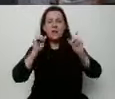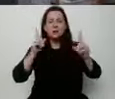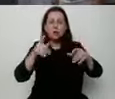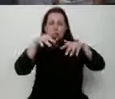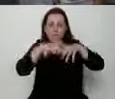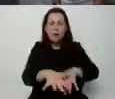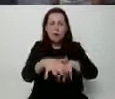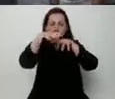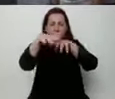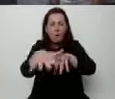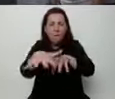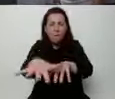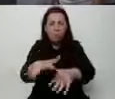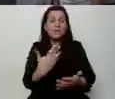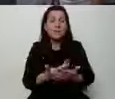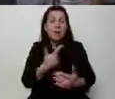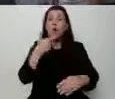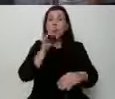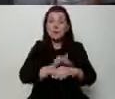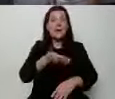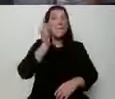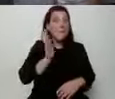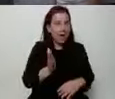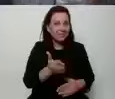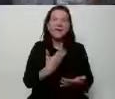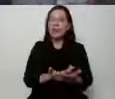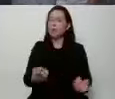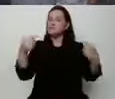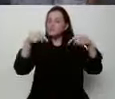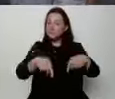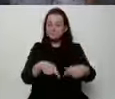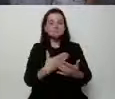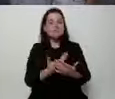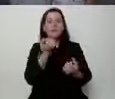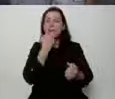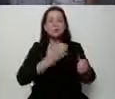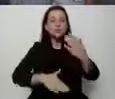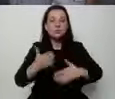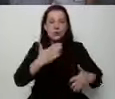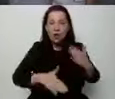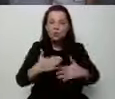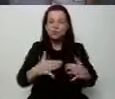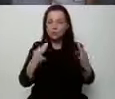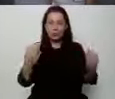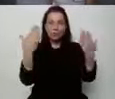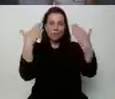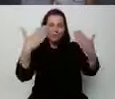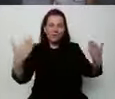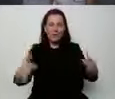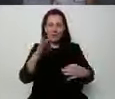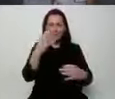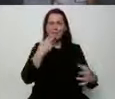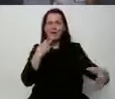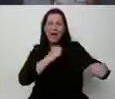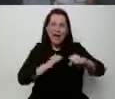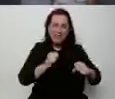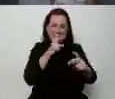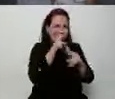jak obiecałem, że będę, to jestem i bardzo się cieszę z tego powitania, z tej energii, którą tu widać.